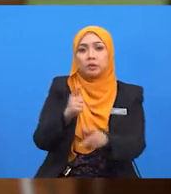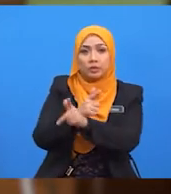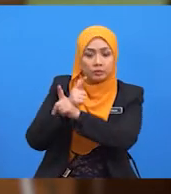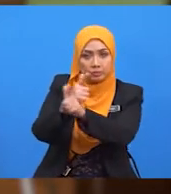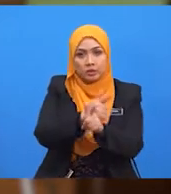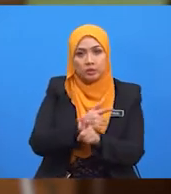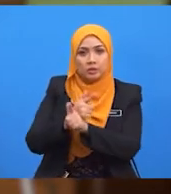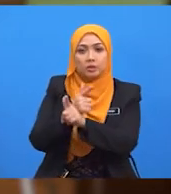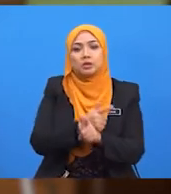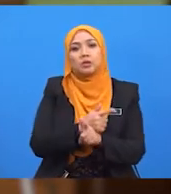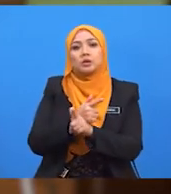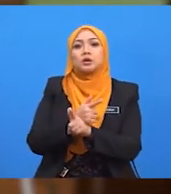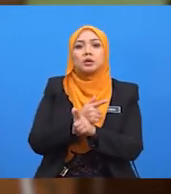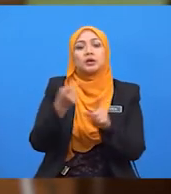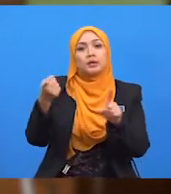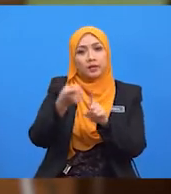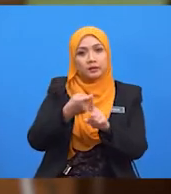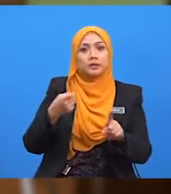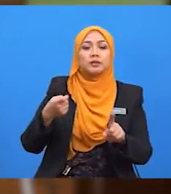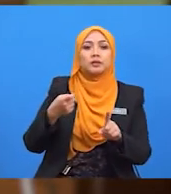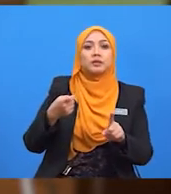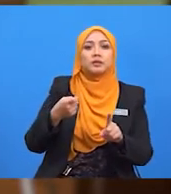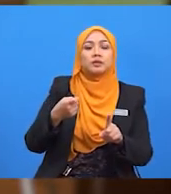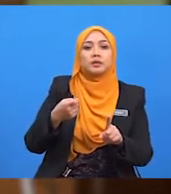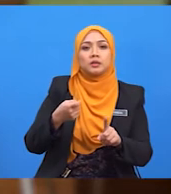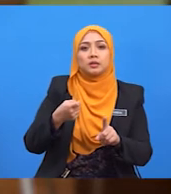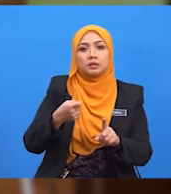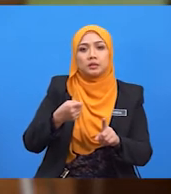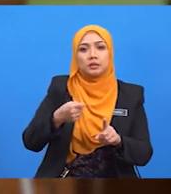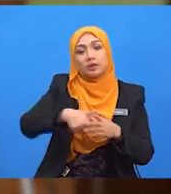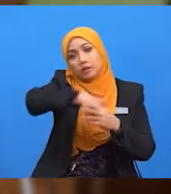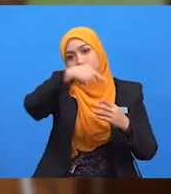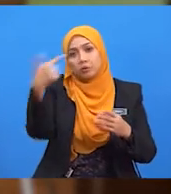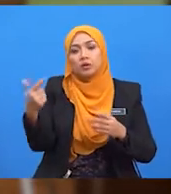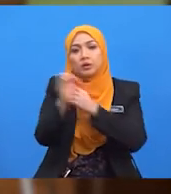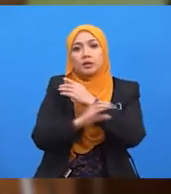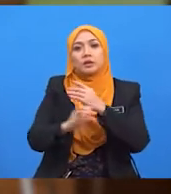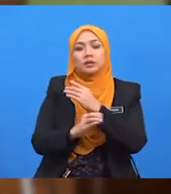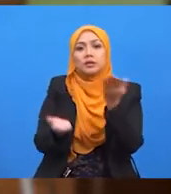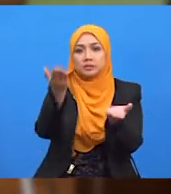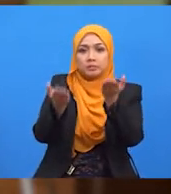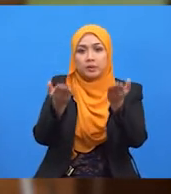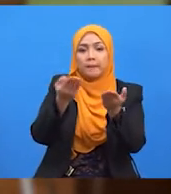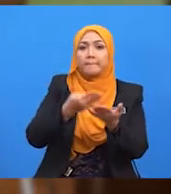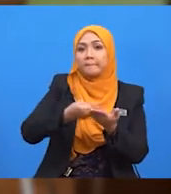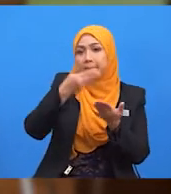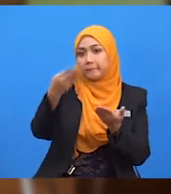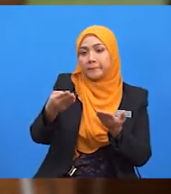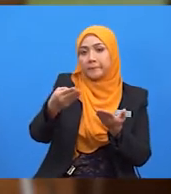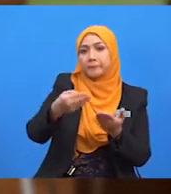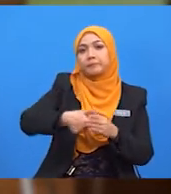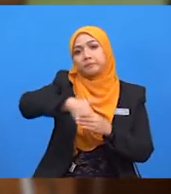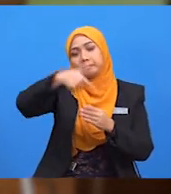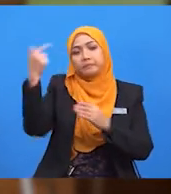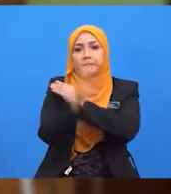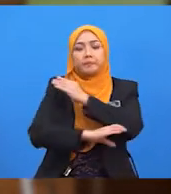untuk memastikan ia tidak menjejaskan imbangan pembayaran negara. Pelajar